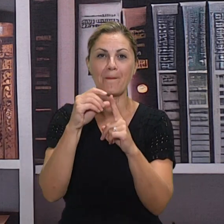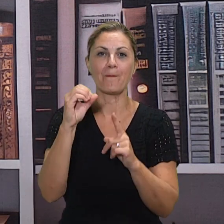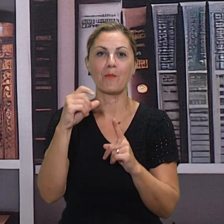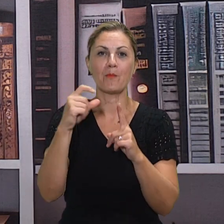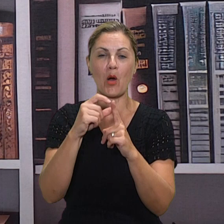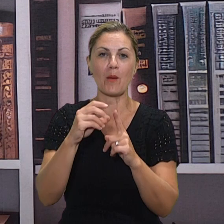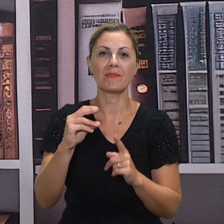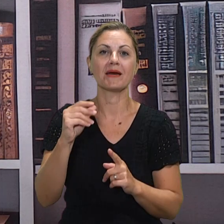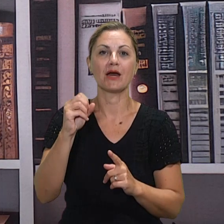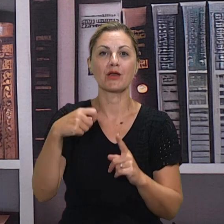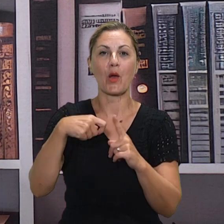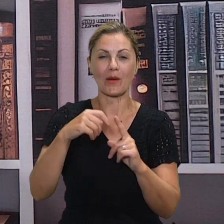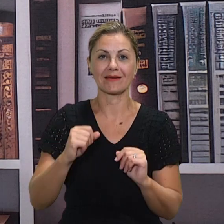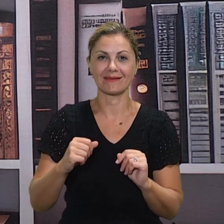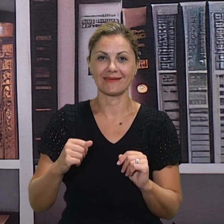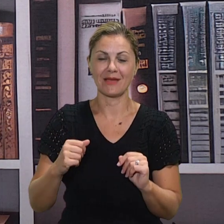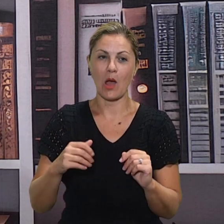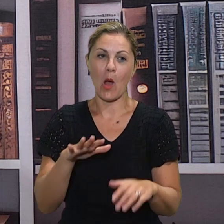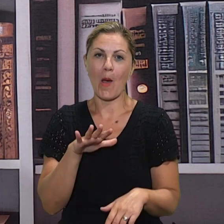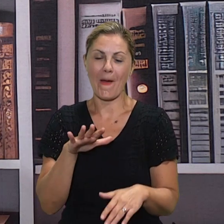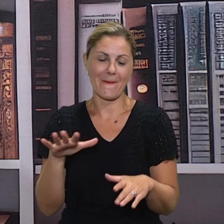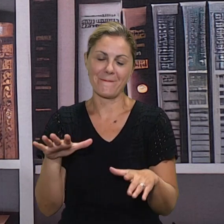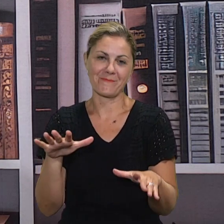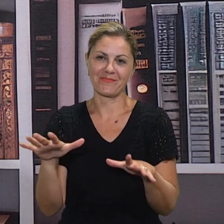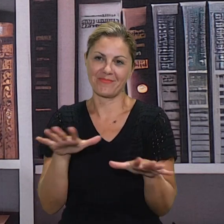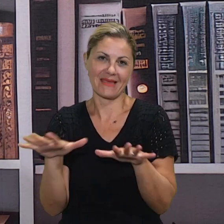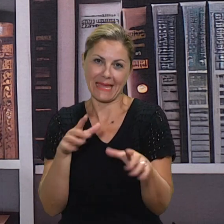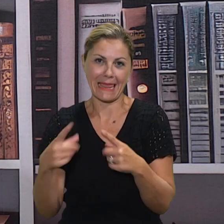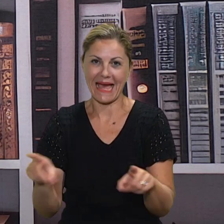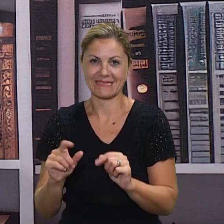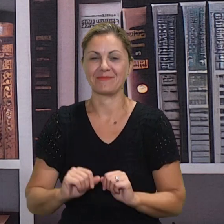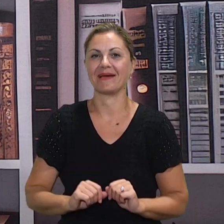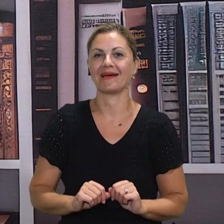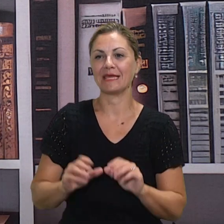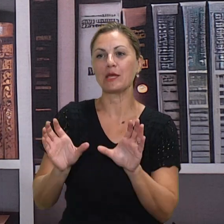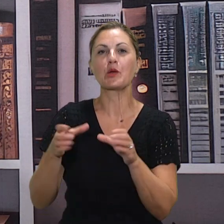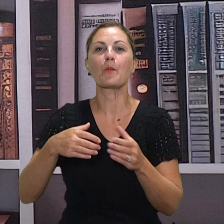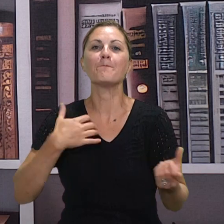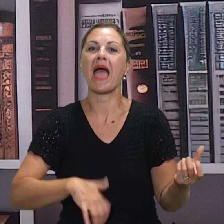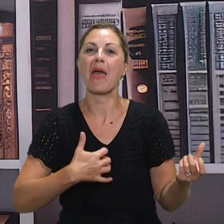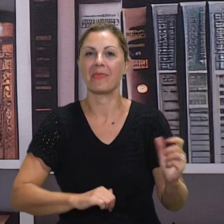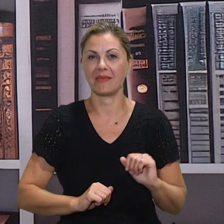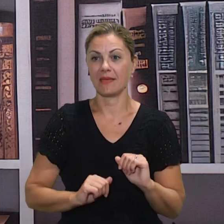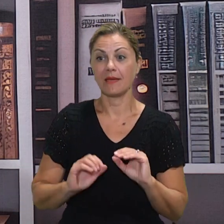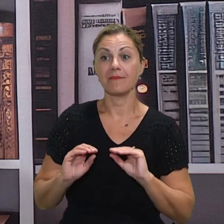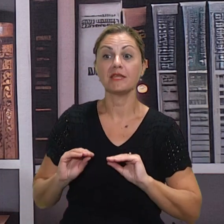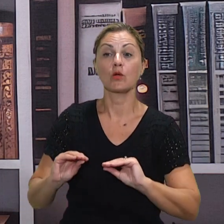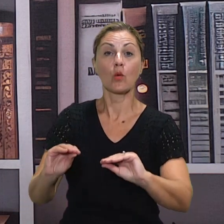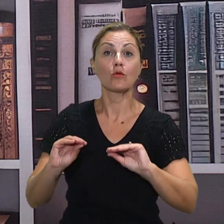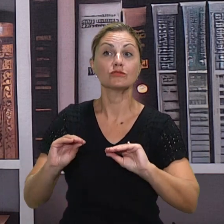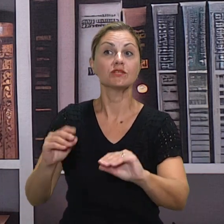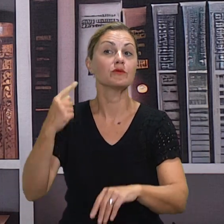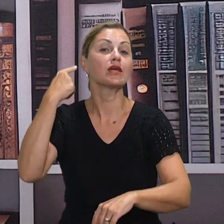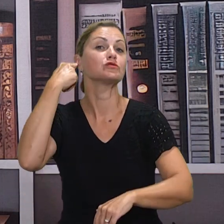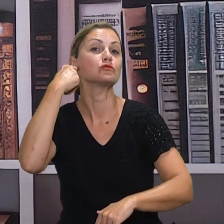mogu reći da im se svidjela i opća opasnost, Guns and Roses. Tako da djecu zapravo učimo što je to dobra glazba i da je